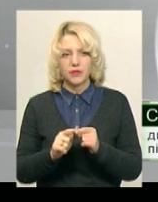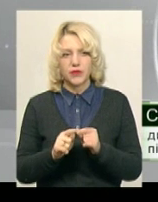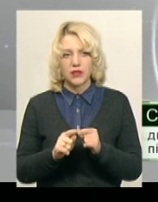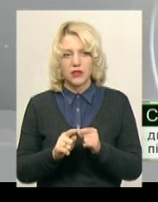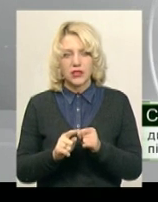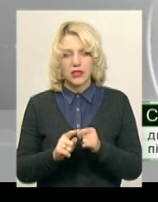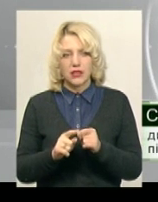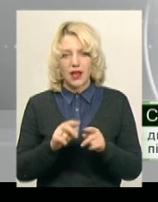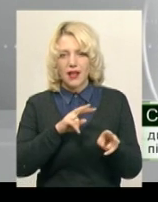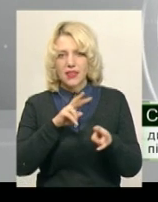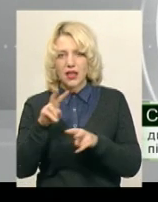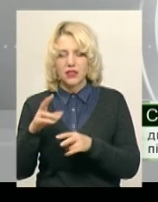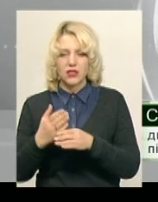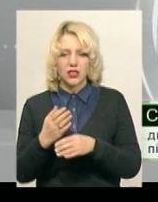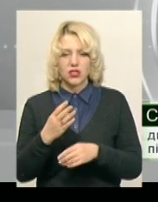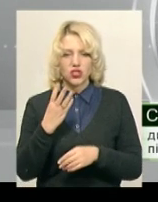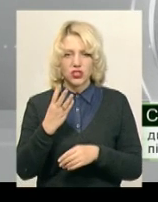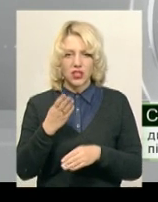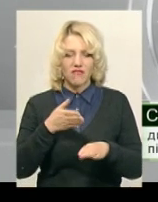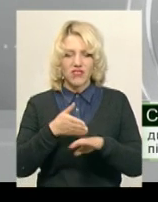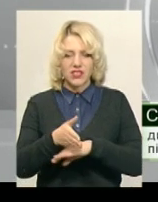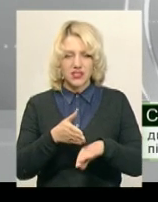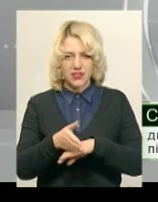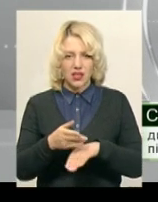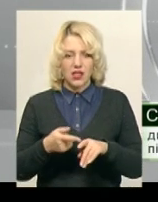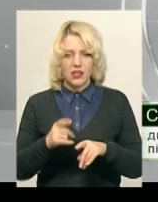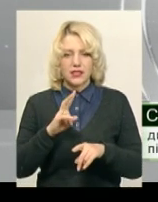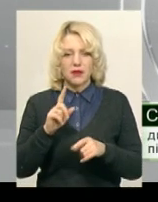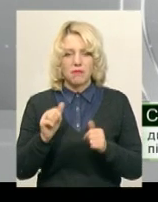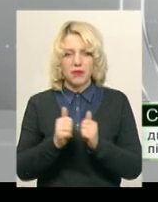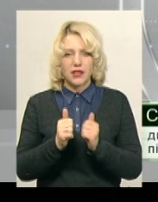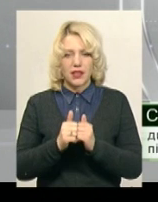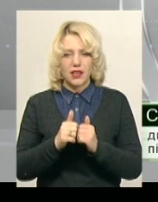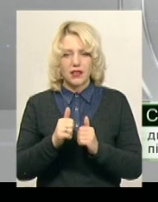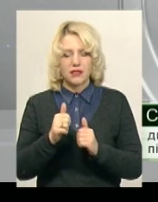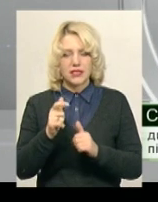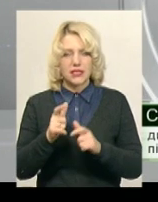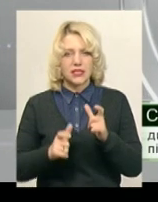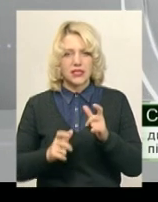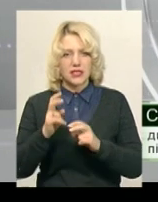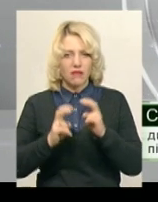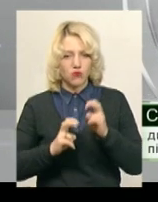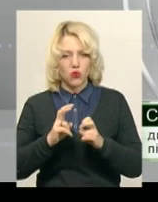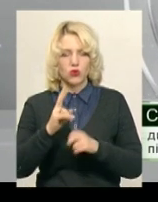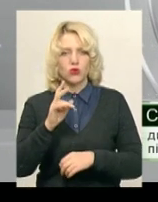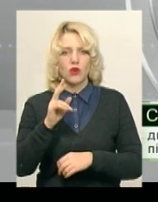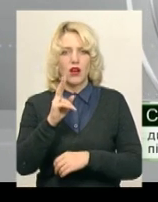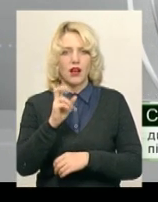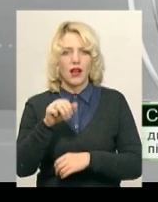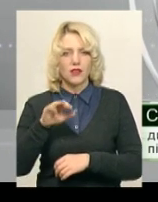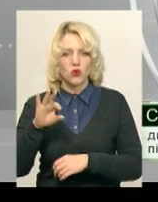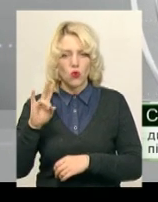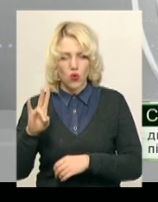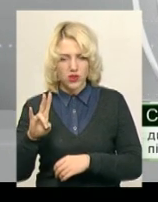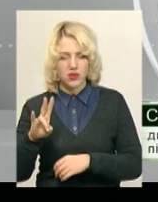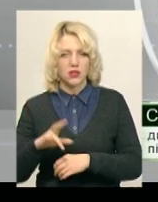буквально 4 в'їзда. Це біля колишнього маслозаводу є дві камери, на Катіоні є дві камери з